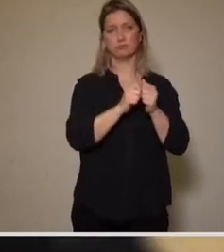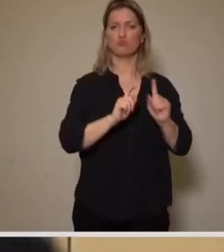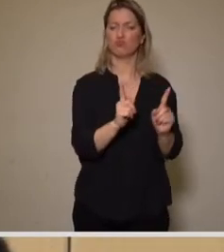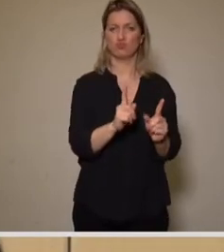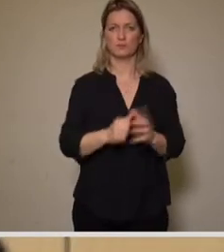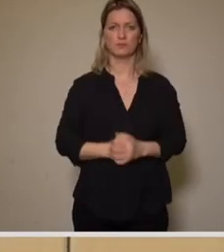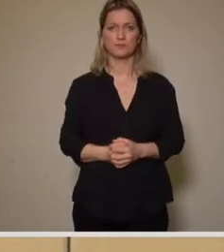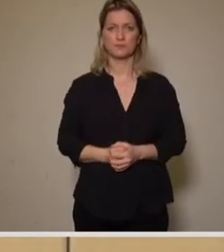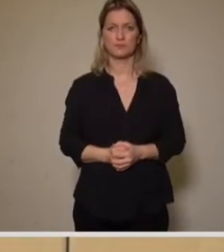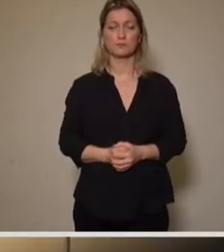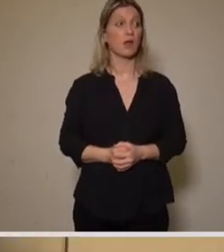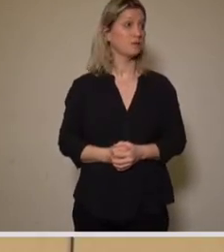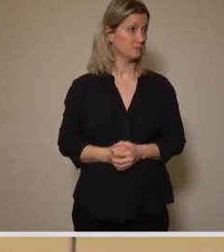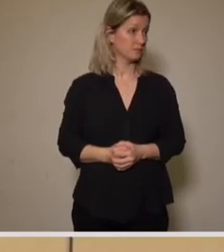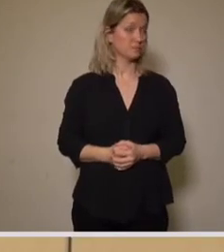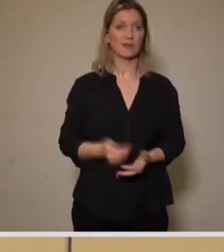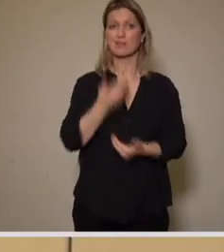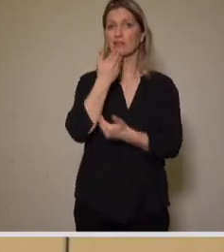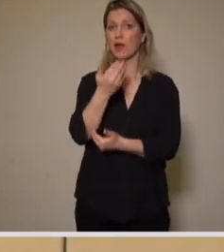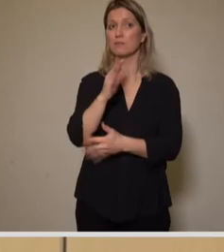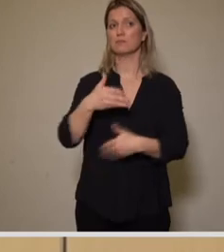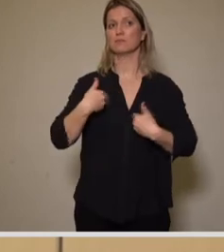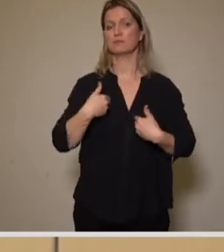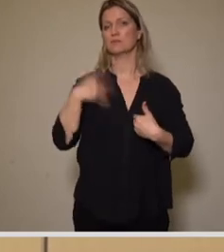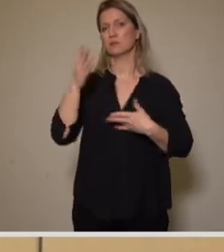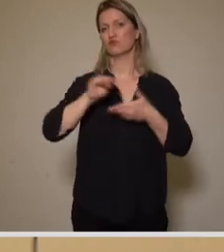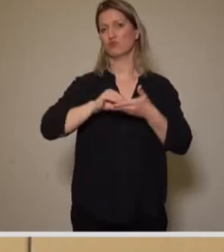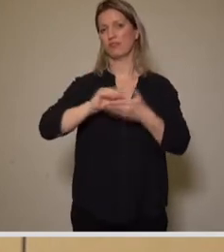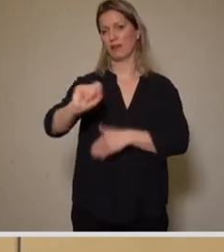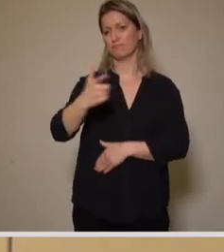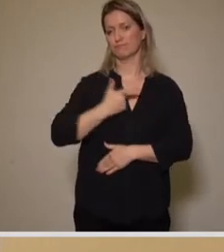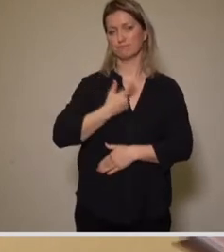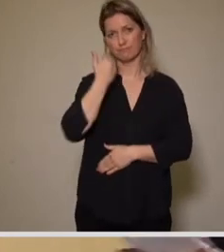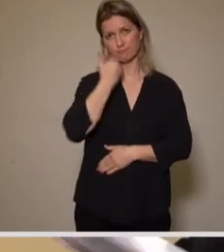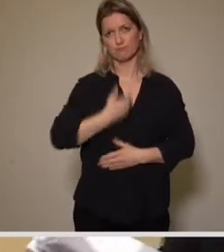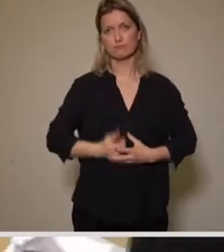Ja, herzlichen Dank und ich freue mich auf die schriftliche Zusendung. Danke.